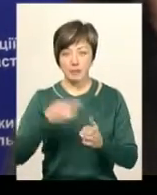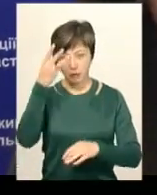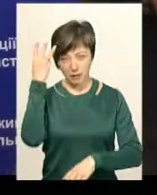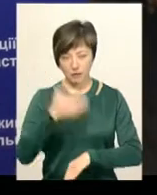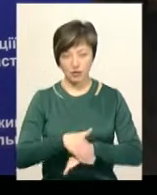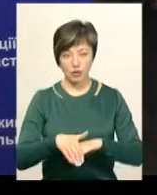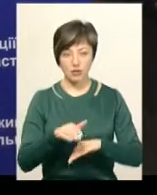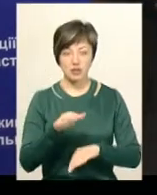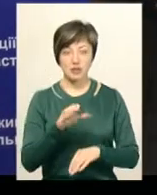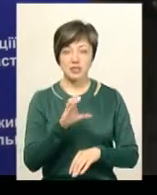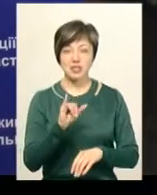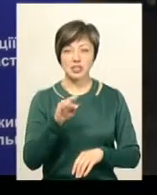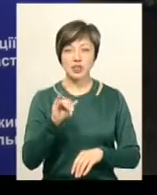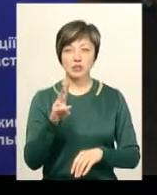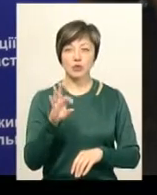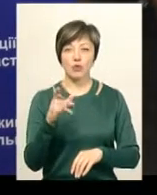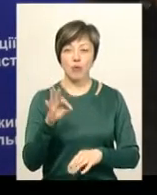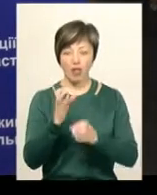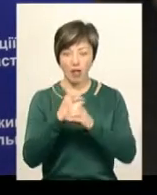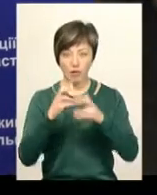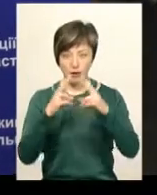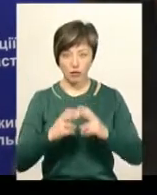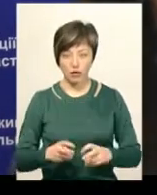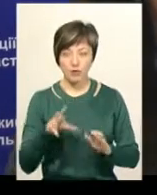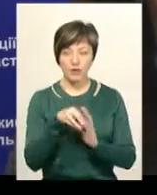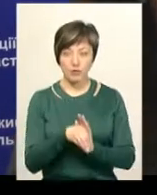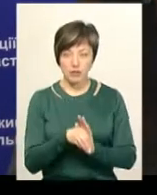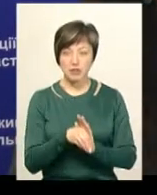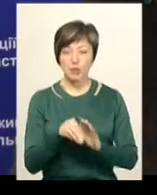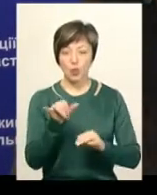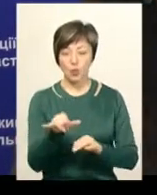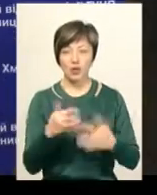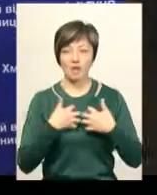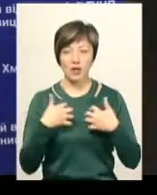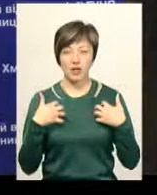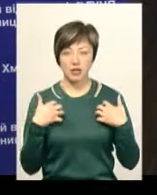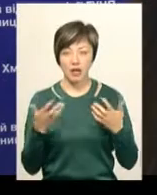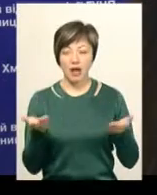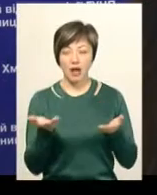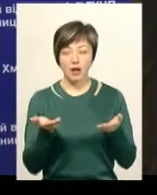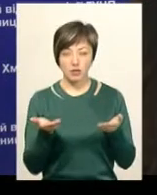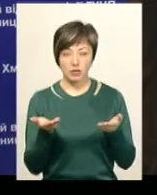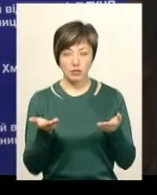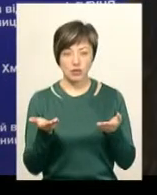Сітінського, 26, це лабораторія, на вміст в тварині якихось